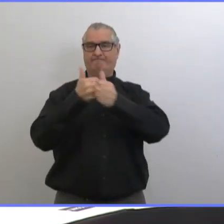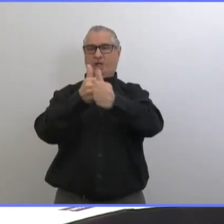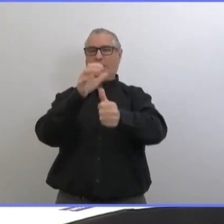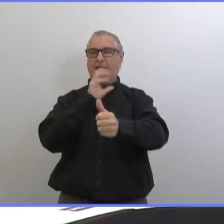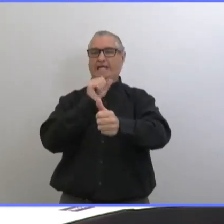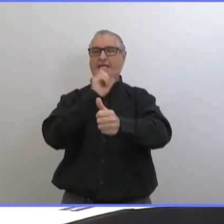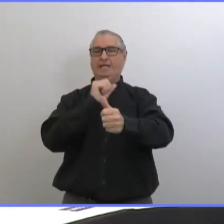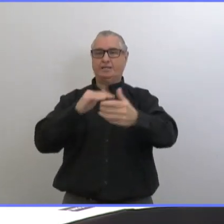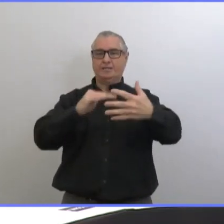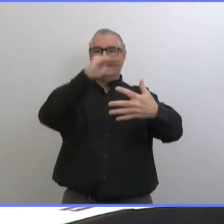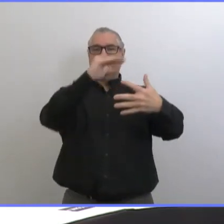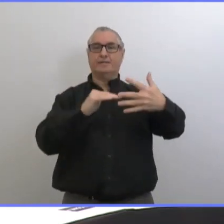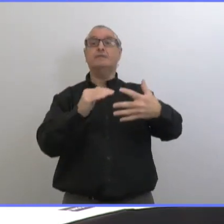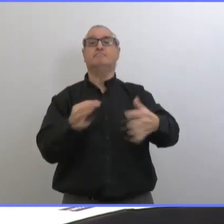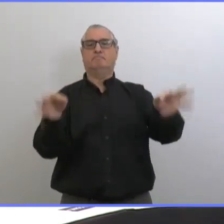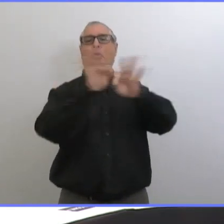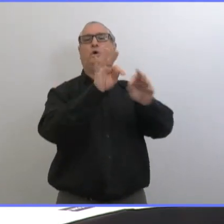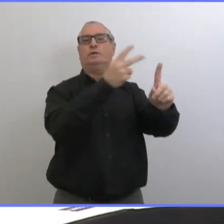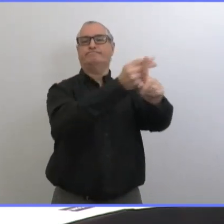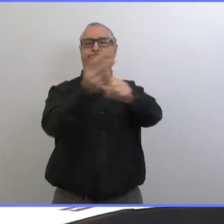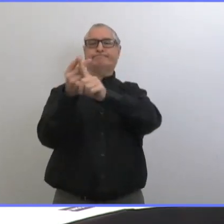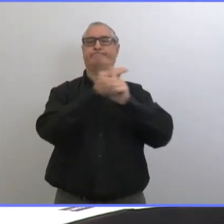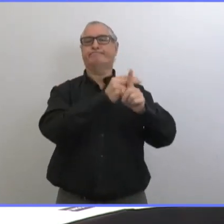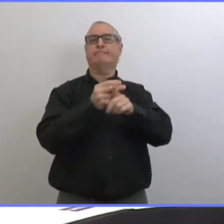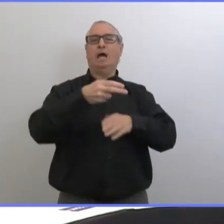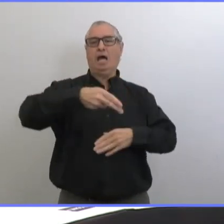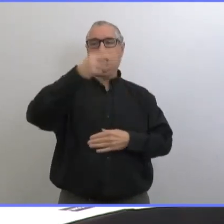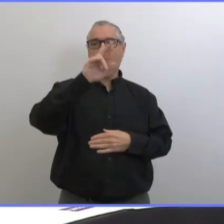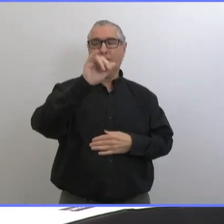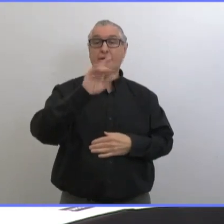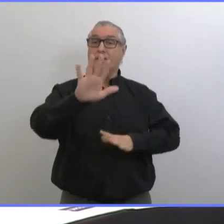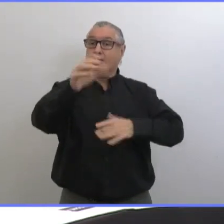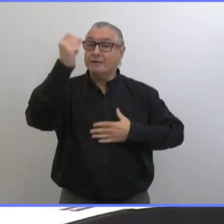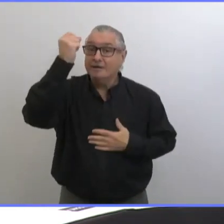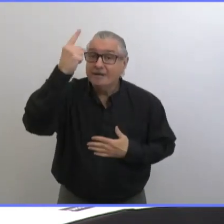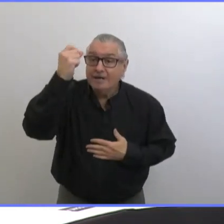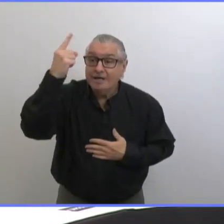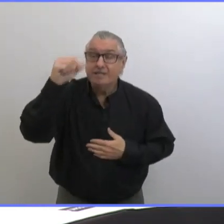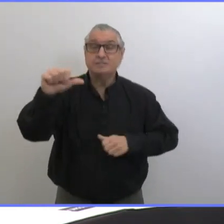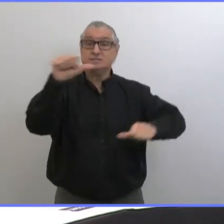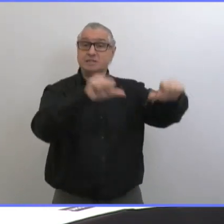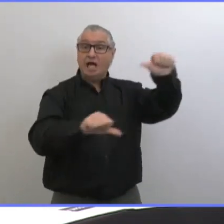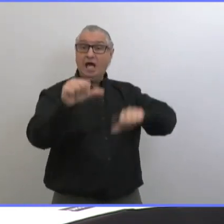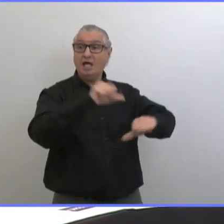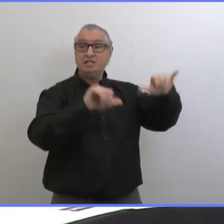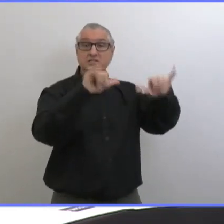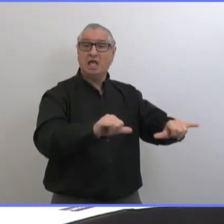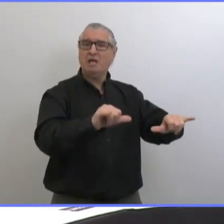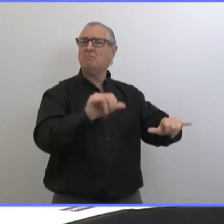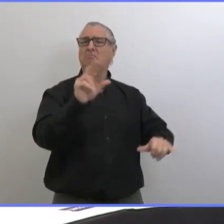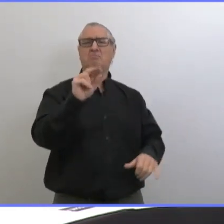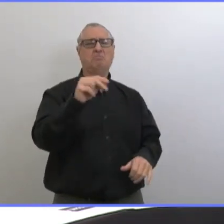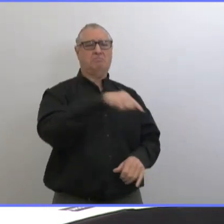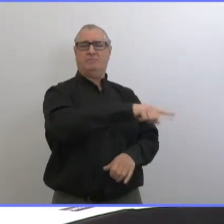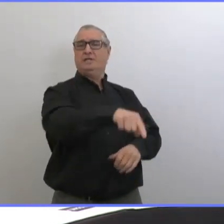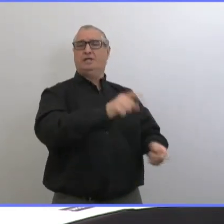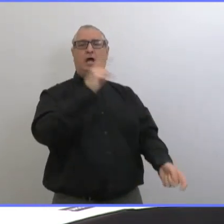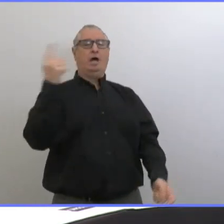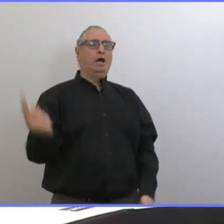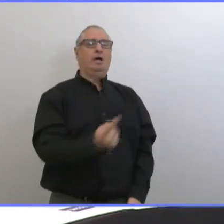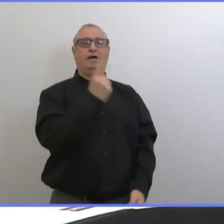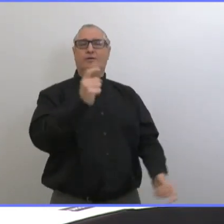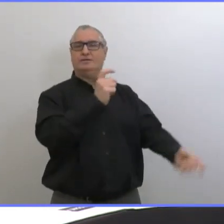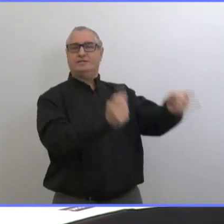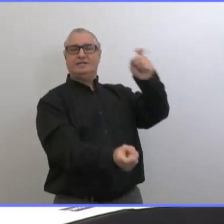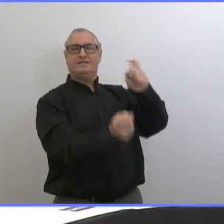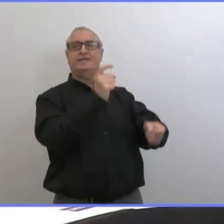mais rien n'est gravé dans la pierre la science évolue les recherches évoluent l